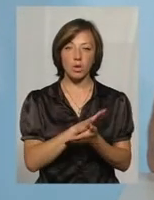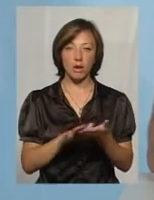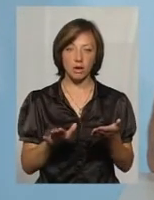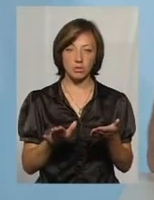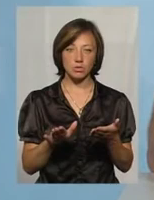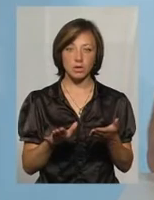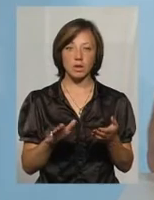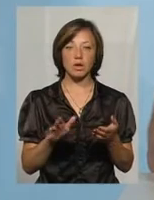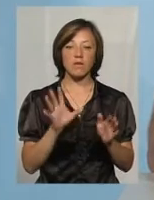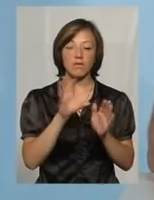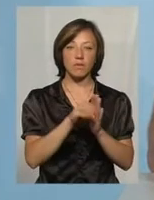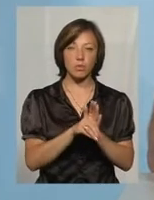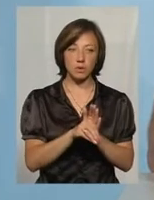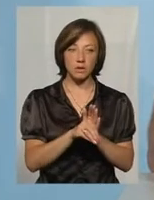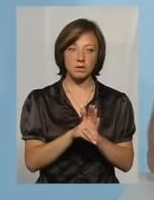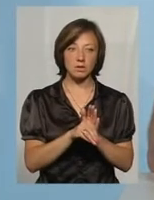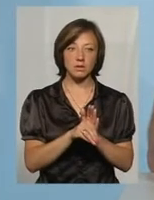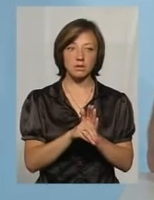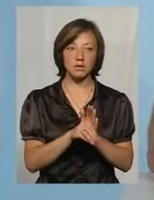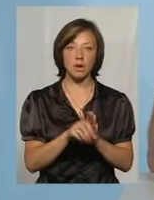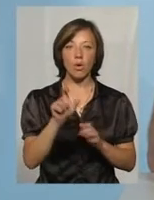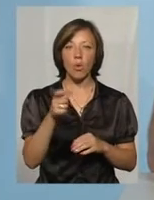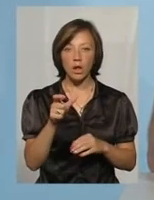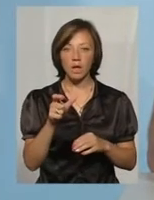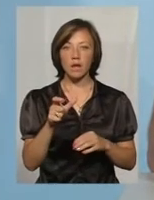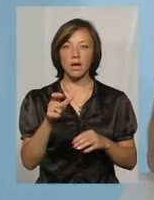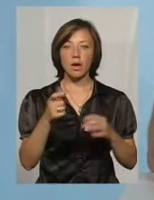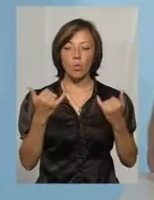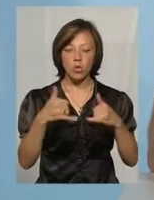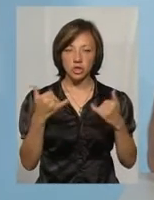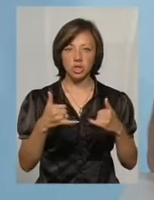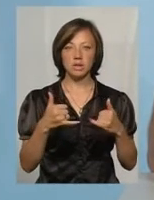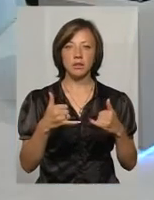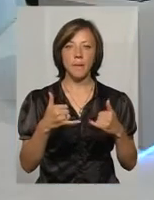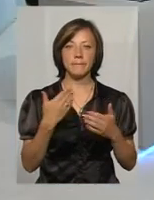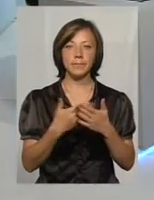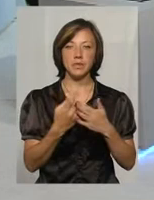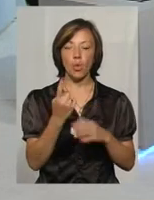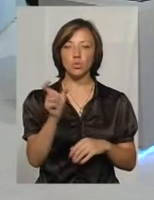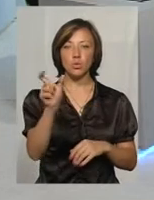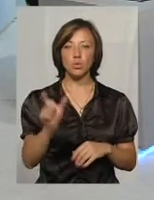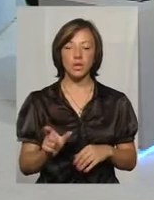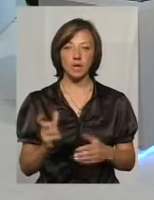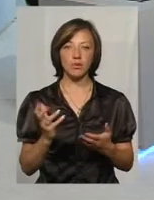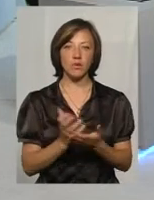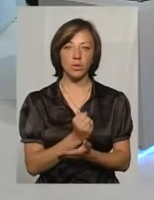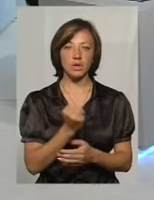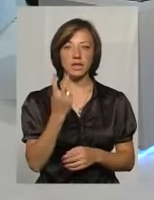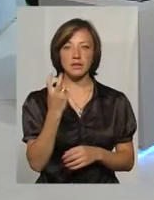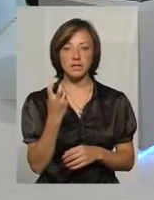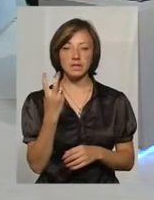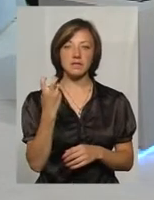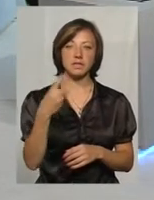Магістраль туди входить, діалізатор, голки, діалізний розчин. Приблизно на одного пацієнта виходить 200